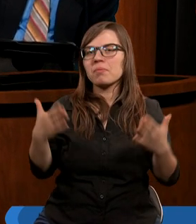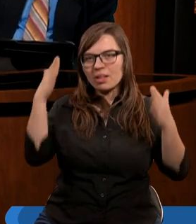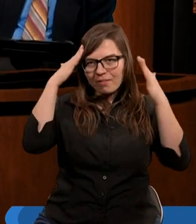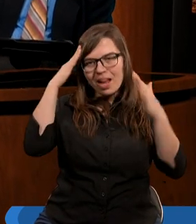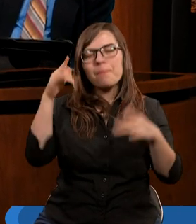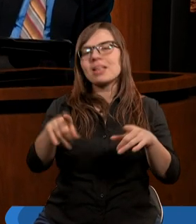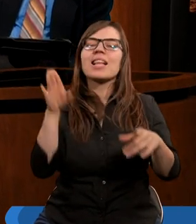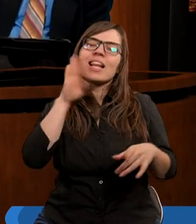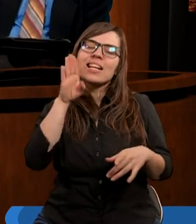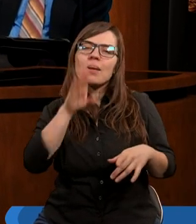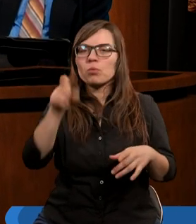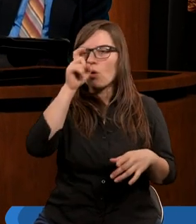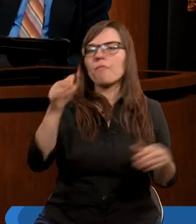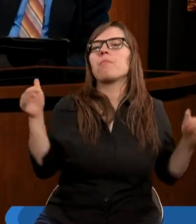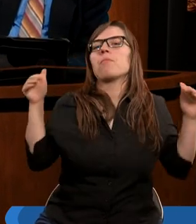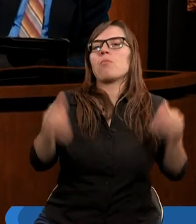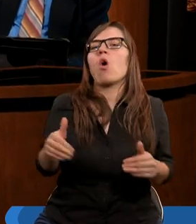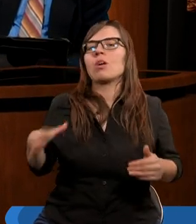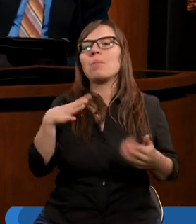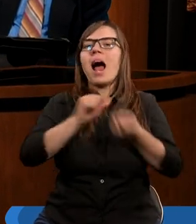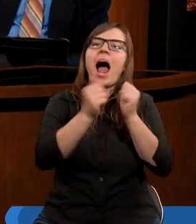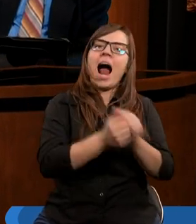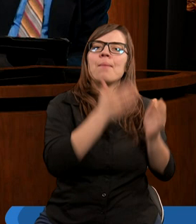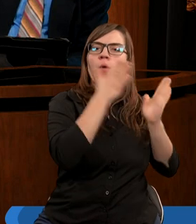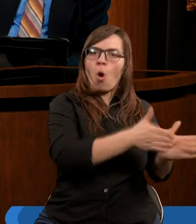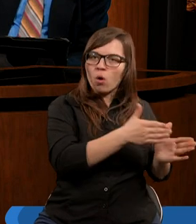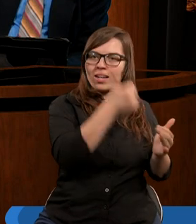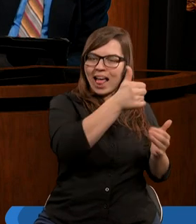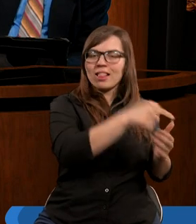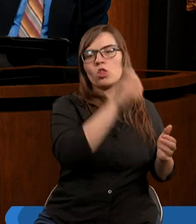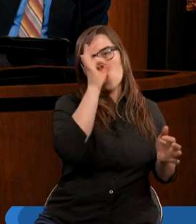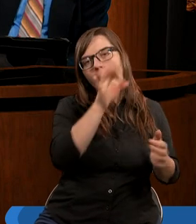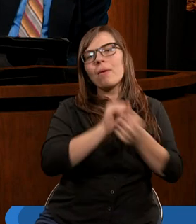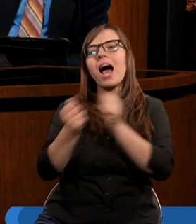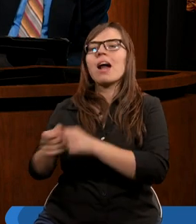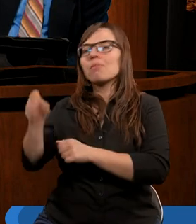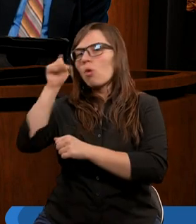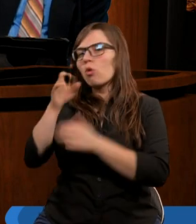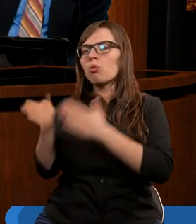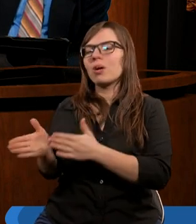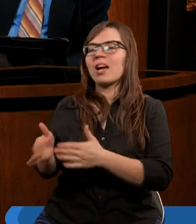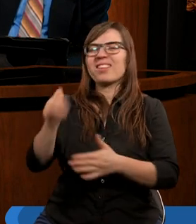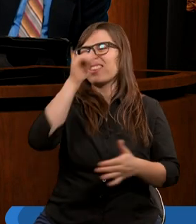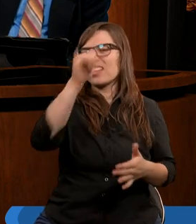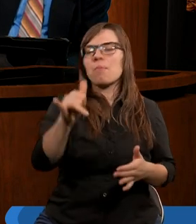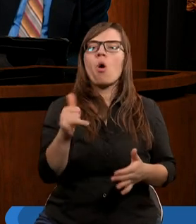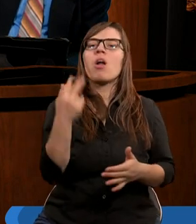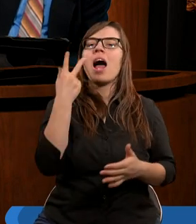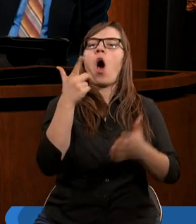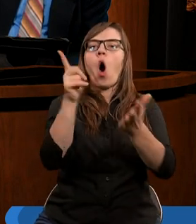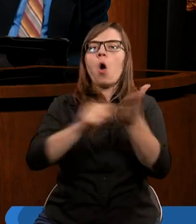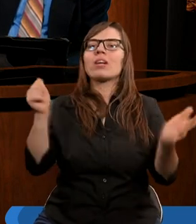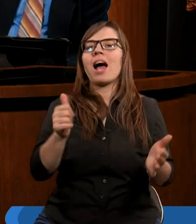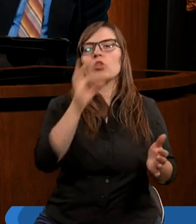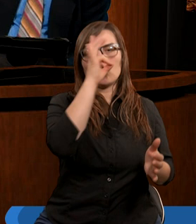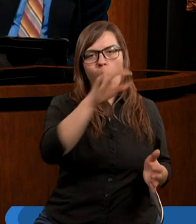że ten sam człowiek może być albo taki, albo taki. Ale żeby być naraz w dwóch naturach?